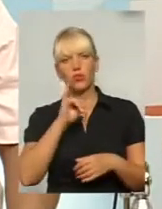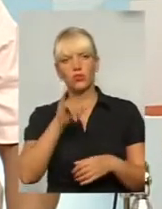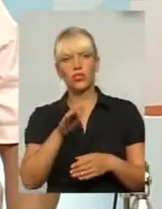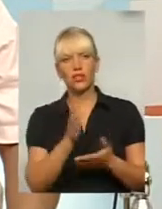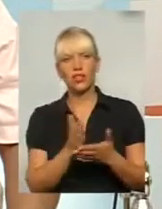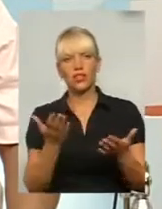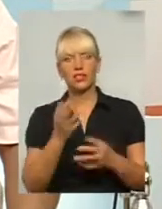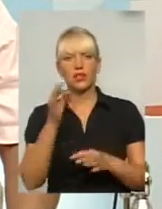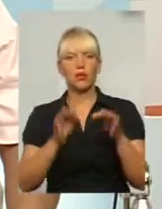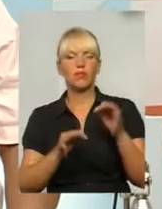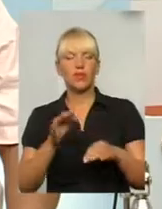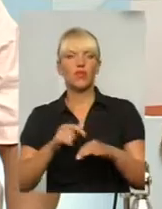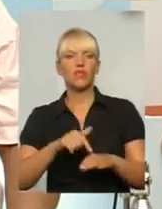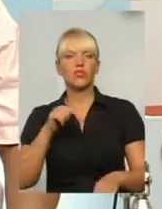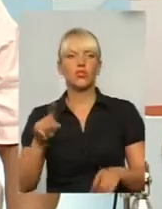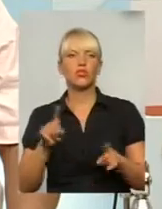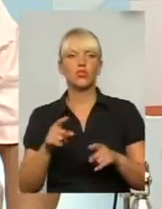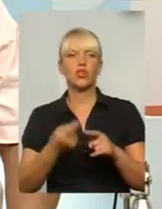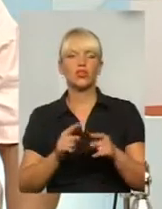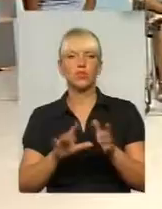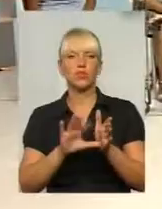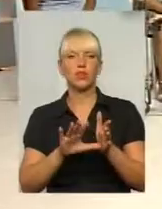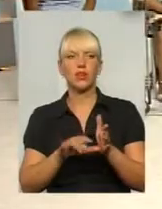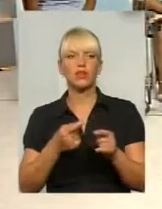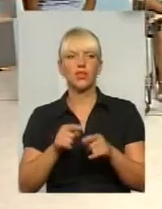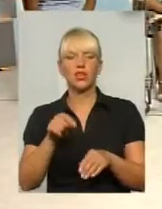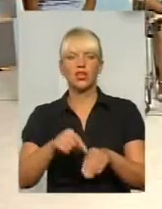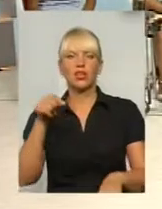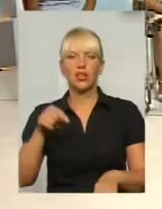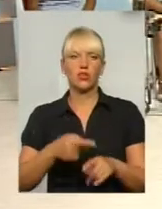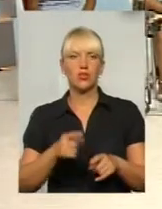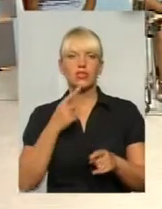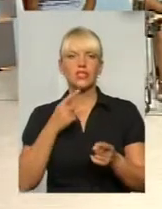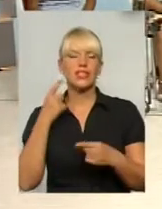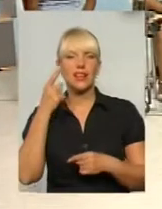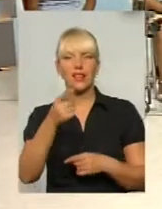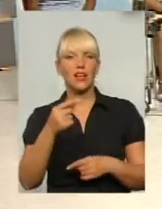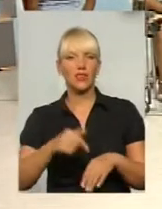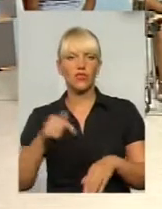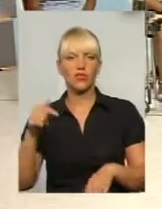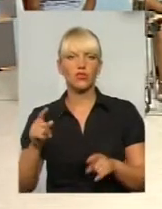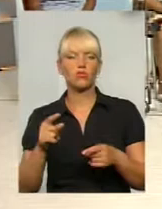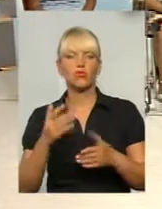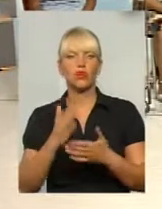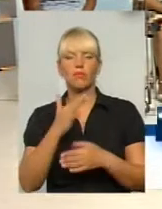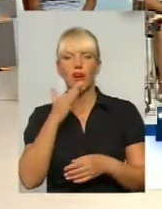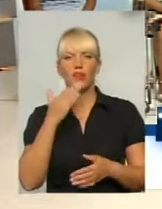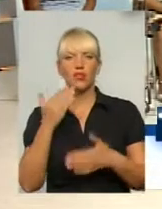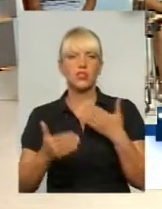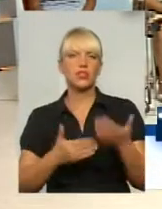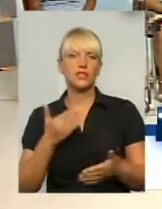певне природнє відчуття про те, що на цю бригаду вони вже реагують, вони здалека відчувають, що є багато звернень, що